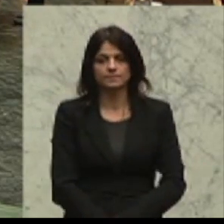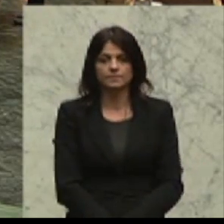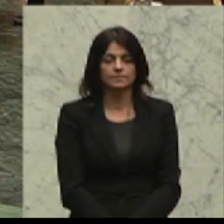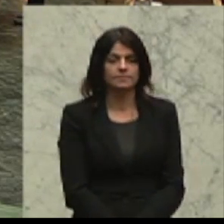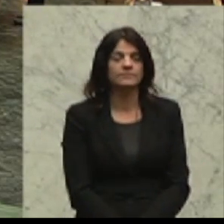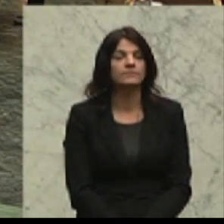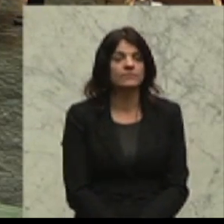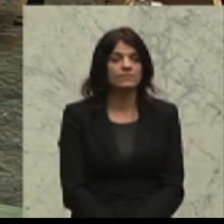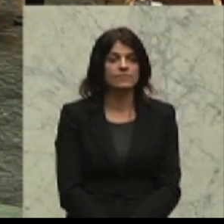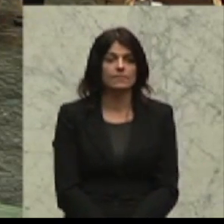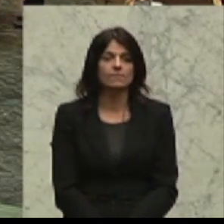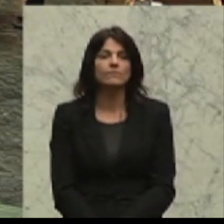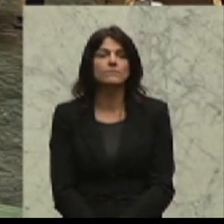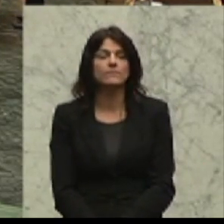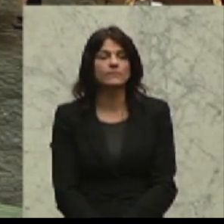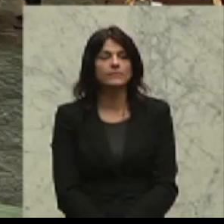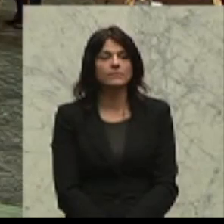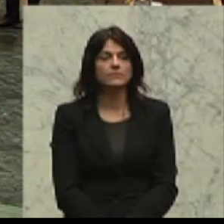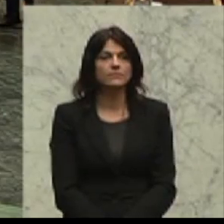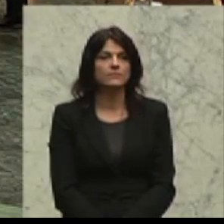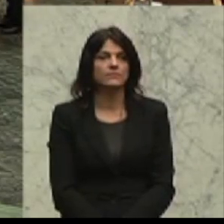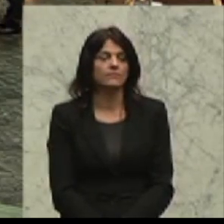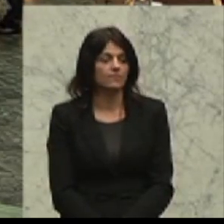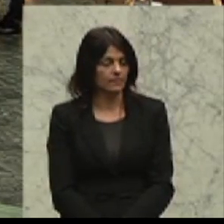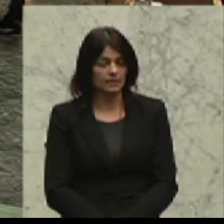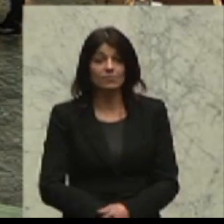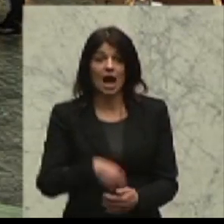nein, so ist das kurz zusammengefasst. Die Rede von Harald Wilhelmsky von der FPÖ.